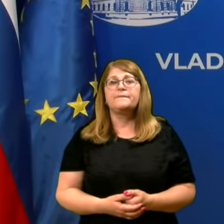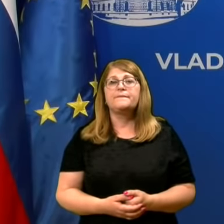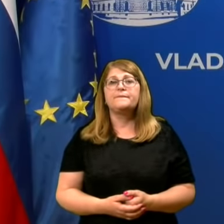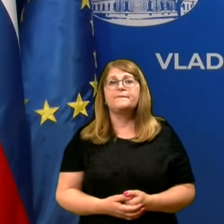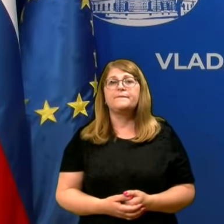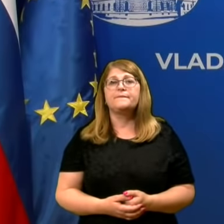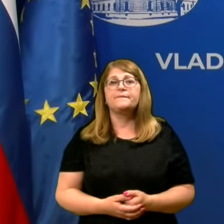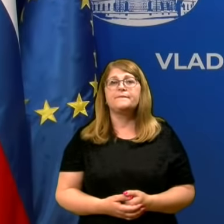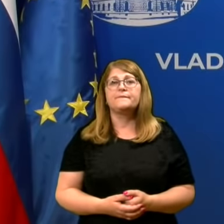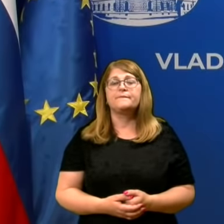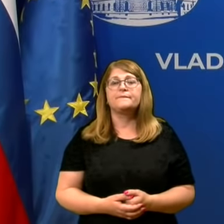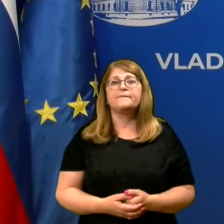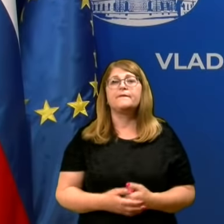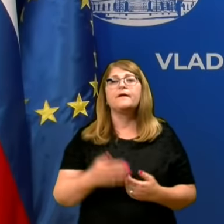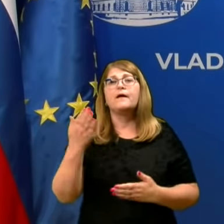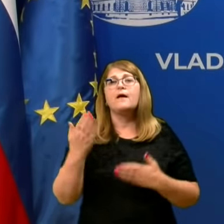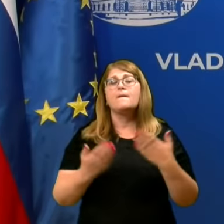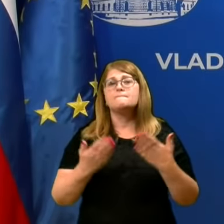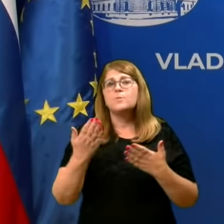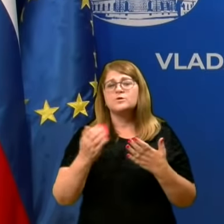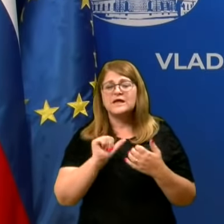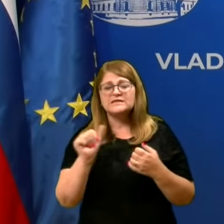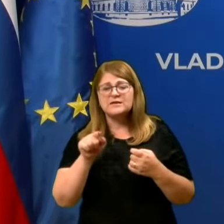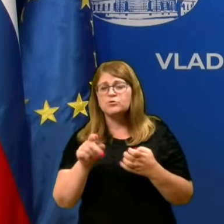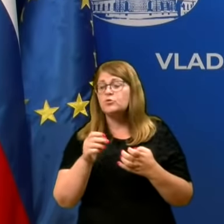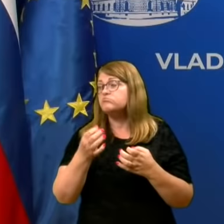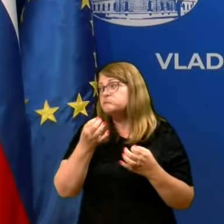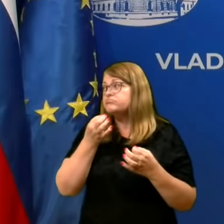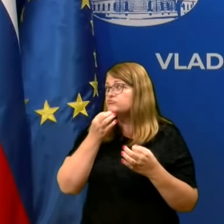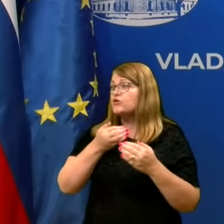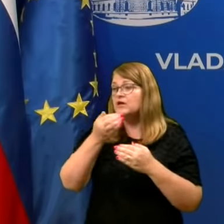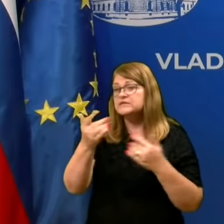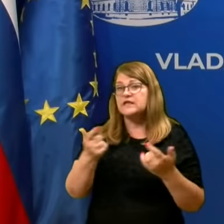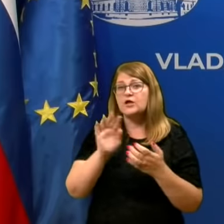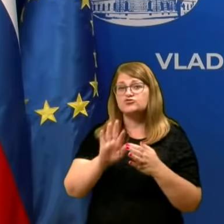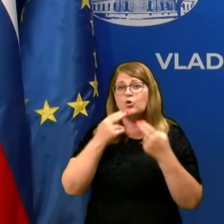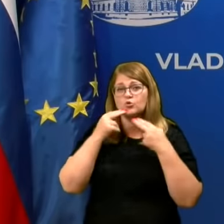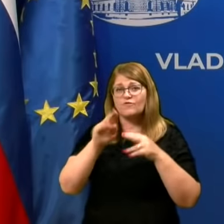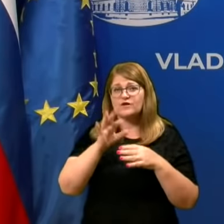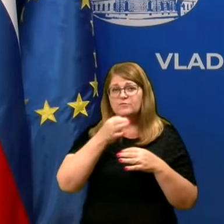morda zgolj toliko, če bo potem kasneče kakšno vprašanje, za enkrat hvala lepa.